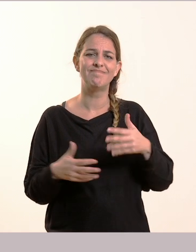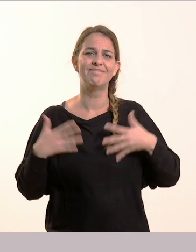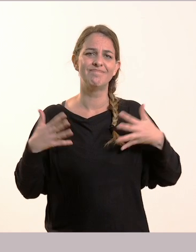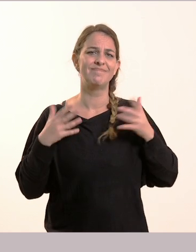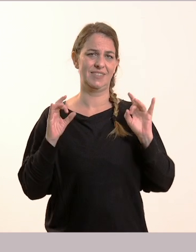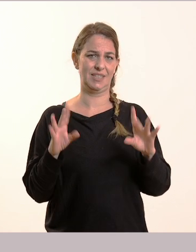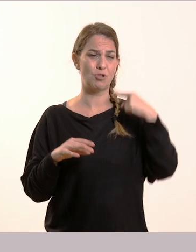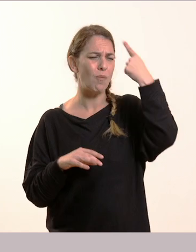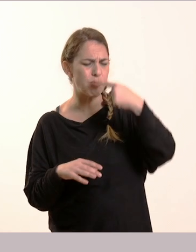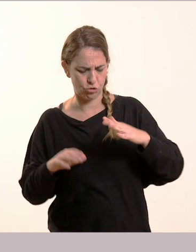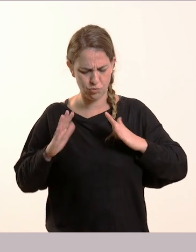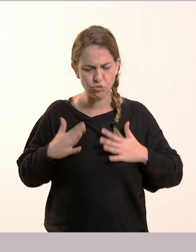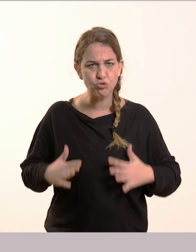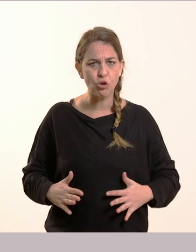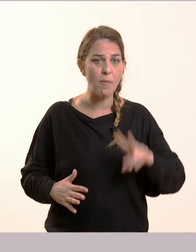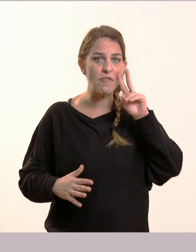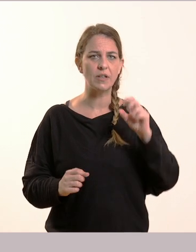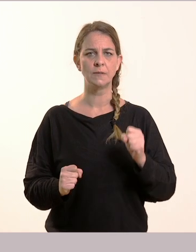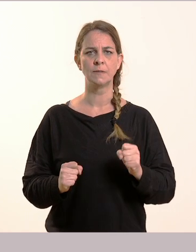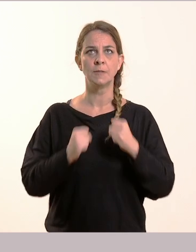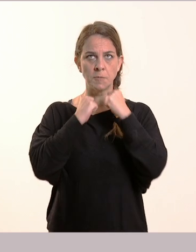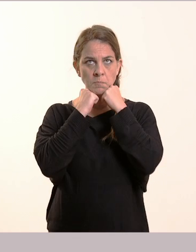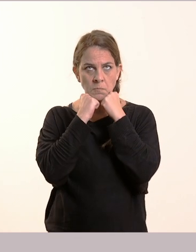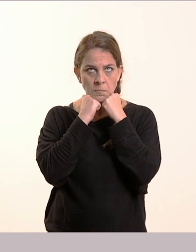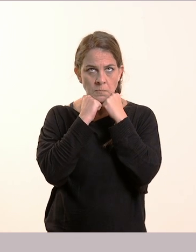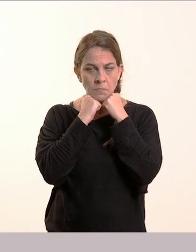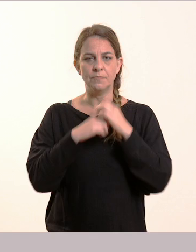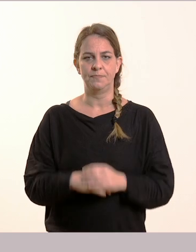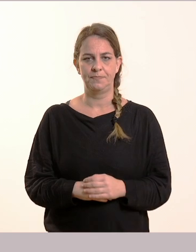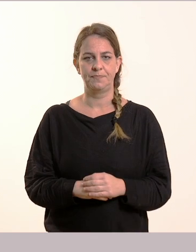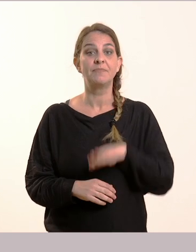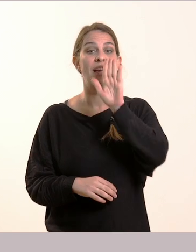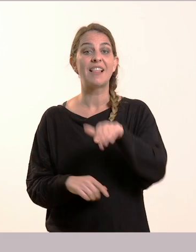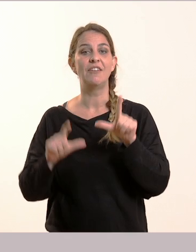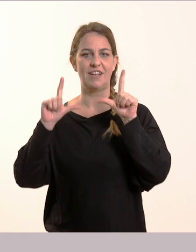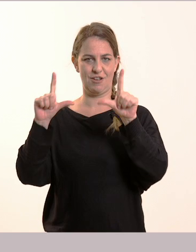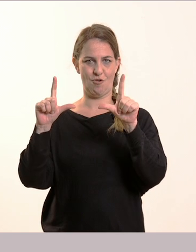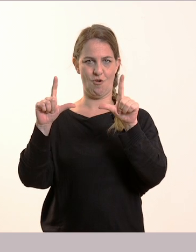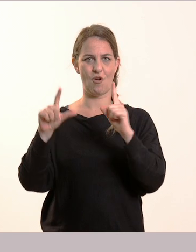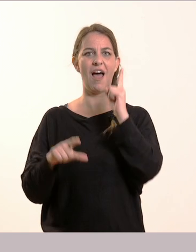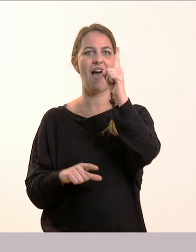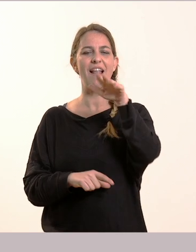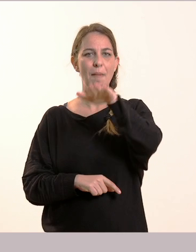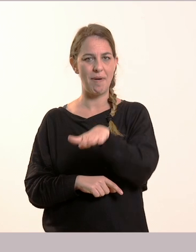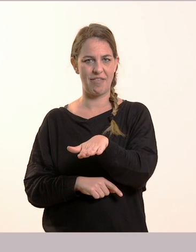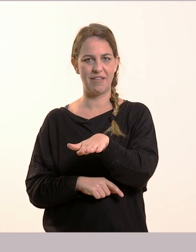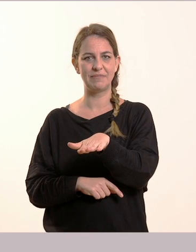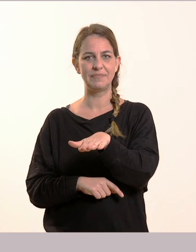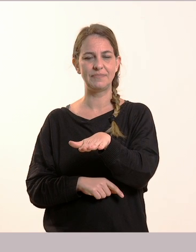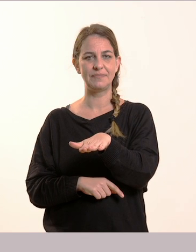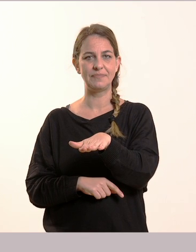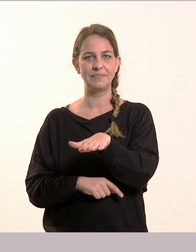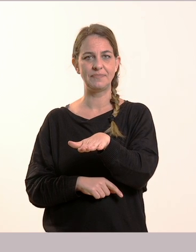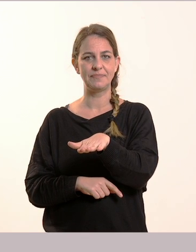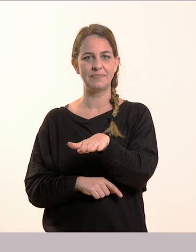σώμα είναι σφιγμένο. Ας πάμε και στην τελευταία εικονίτσα, που βλέπουμε ένα παιδάκι. Τι